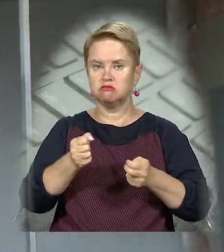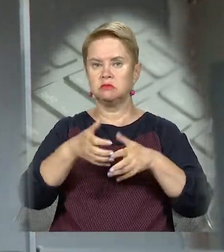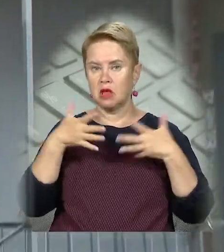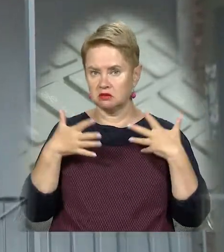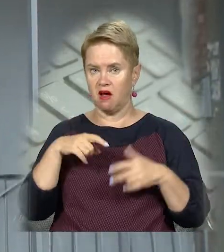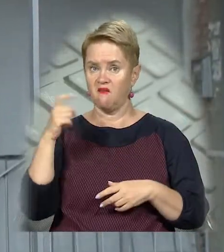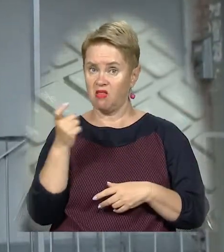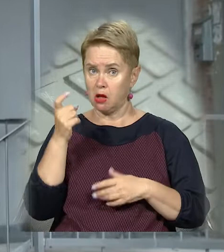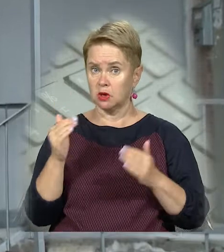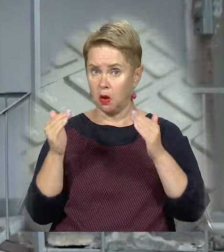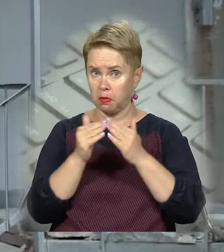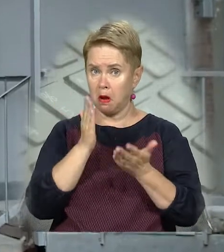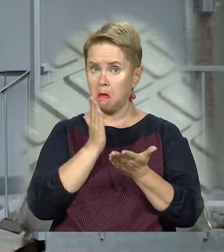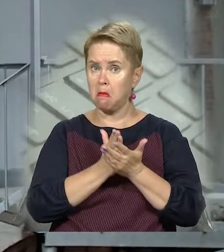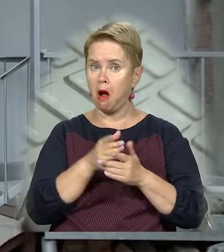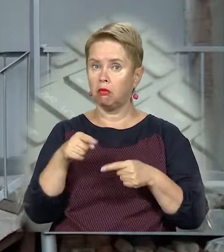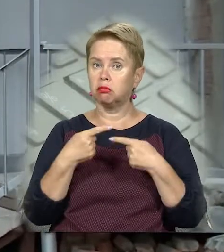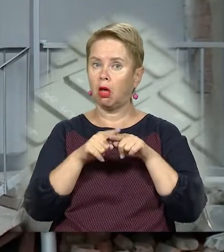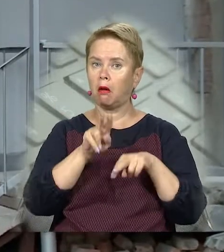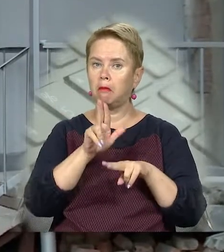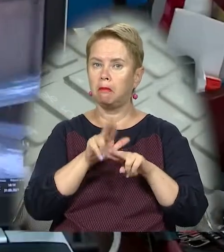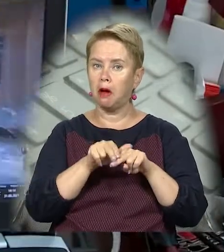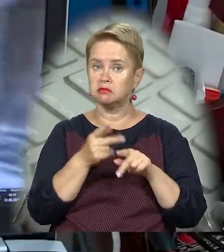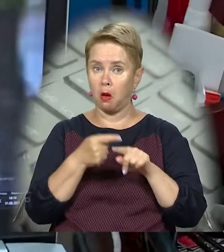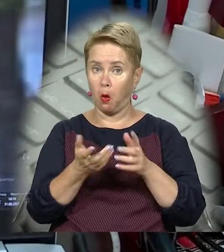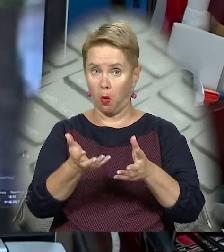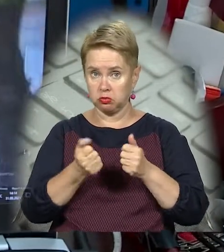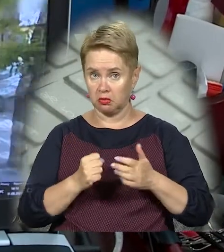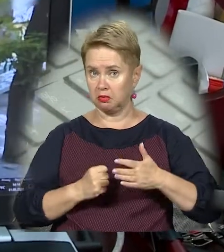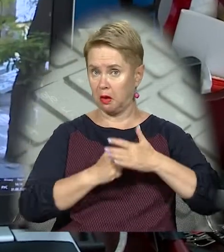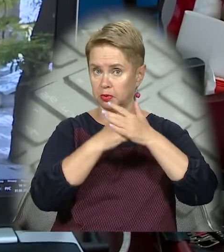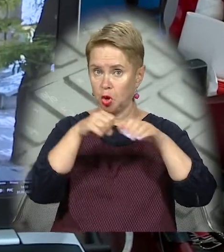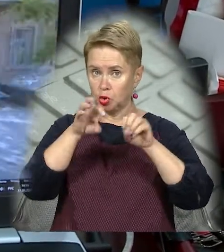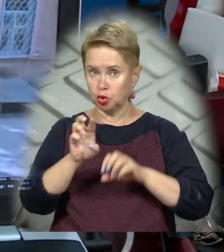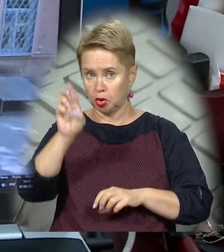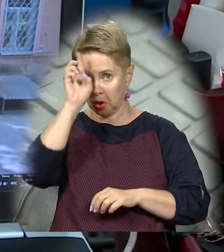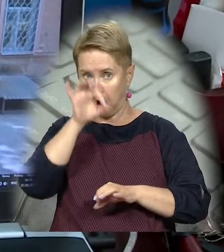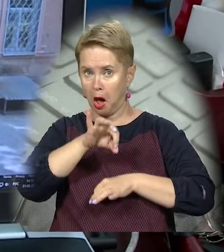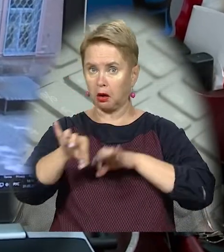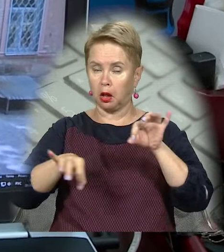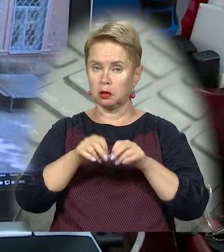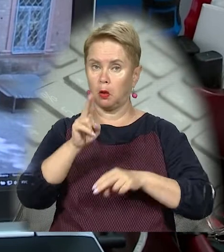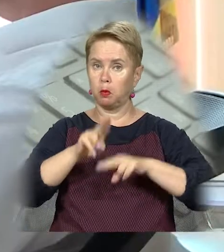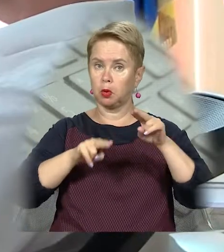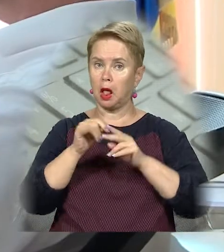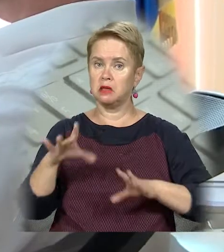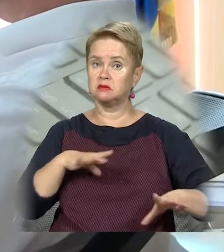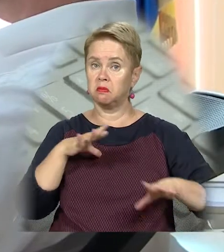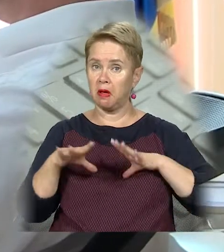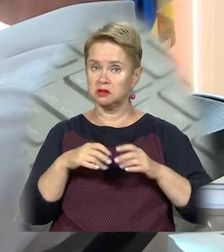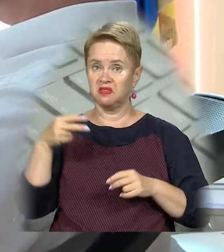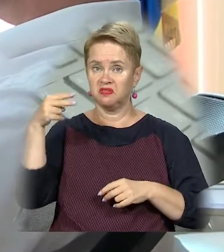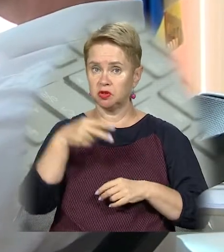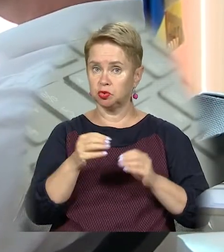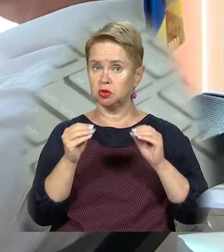'ясували, власниця прибудови має на неї техпаспорт, який отримала на підставі рішення Державної архітектурно-будівельної інспекції